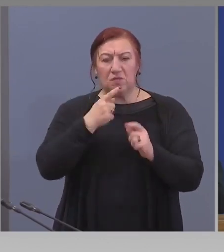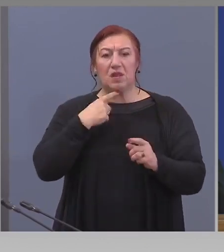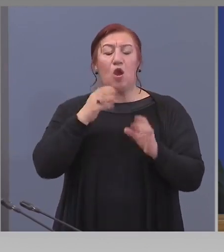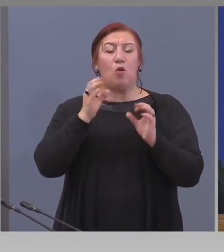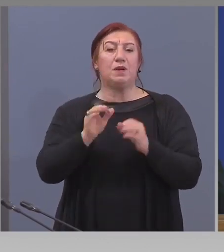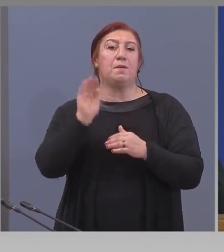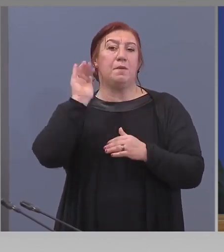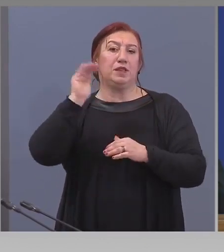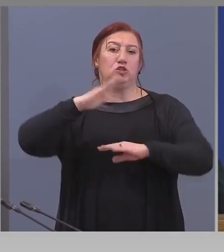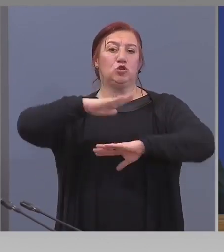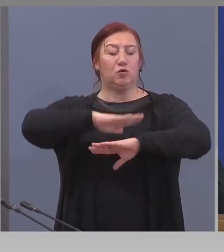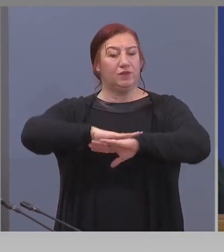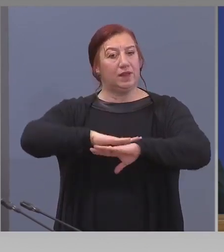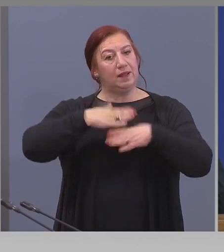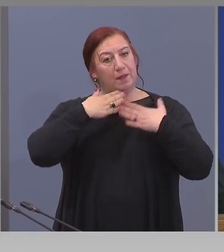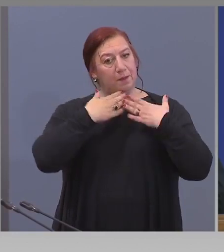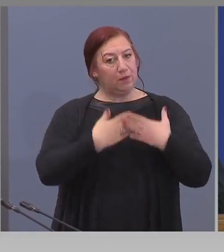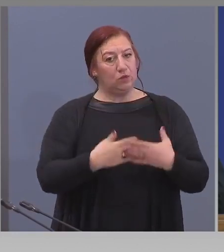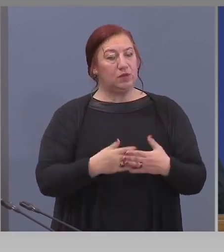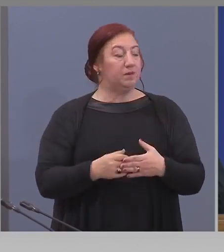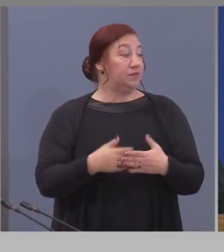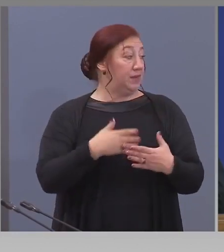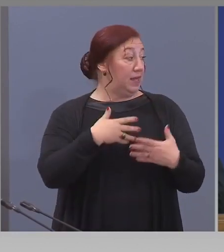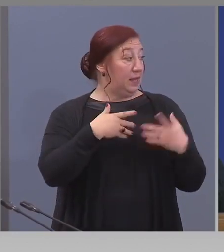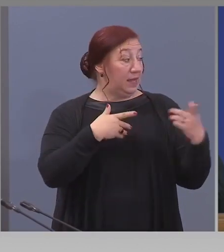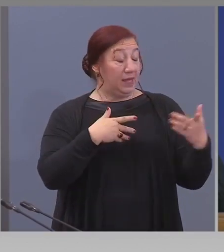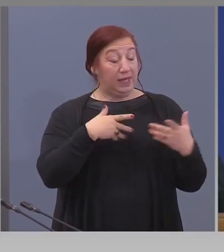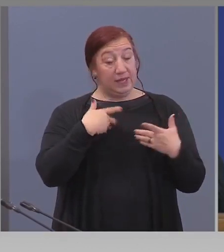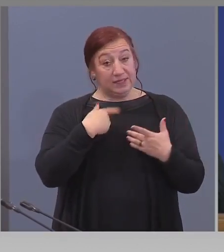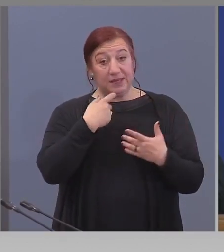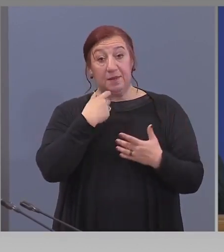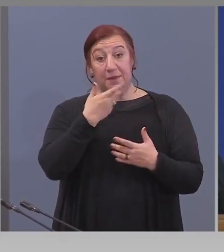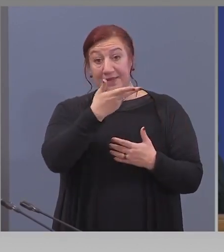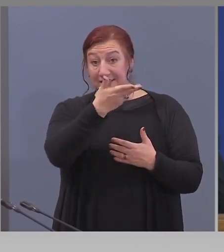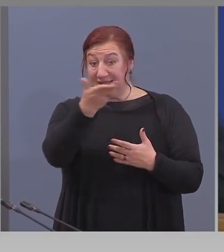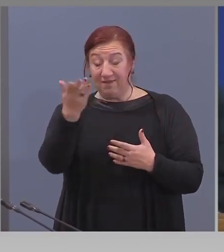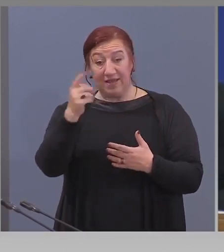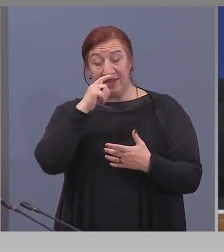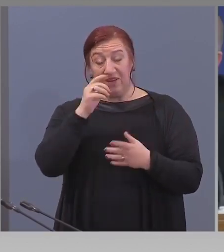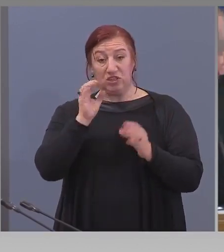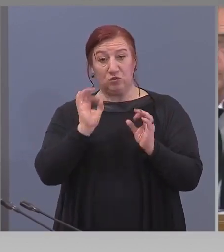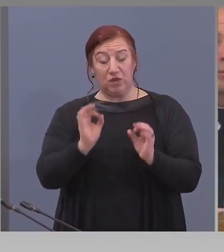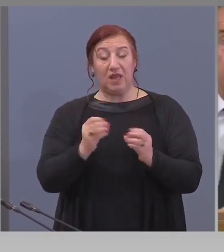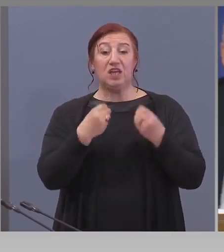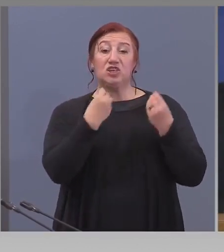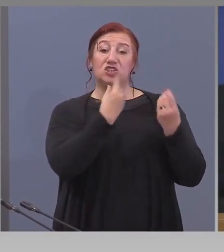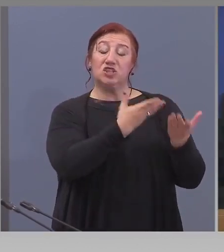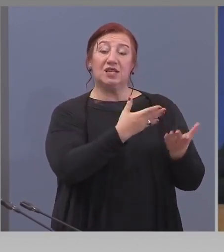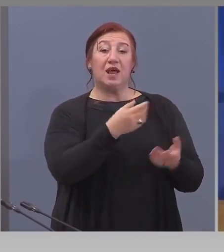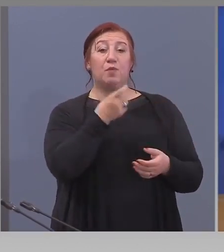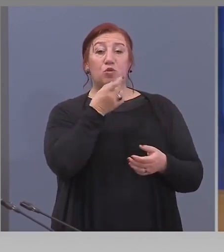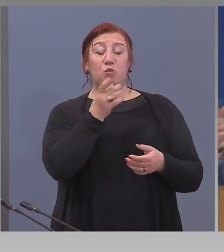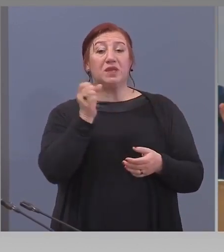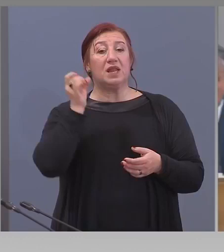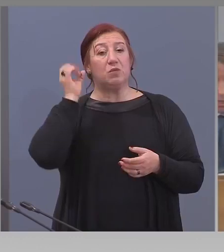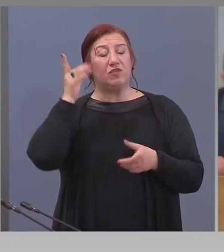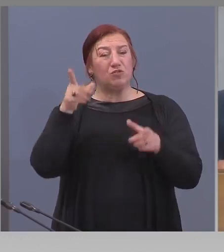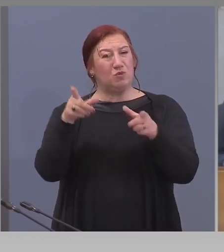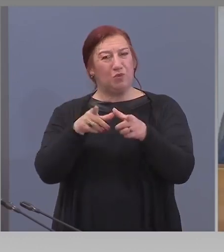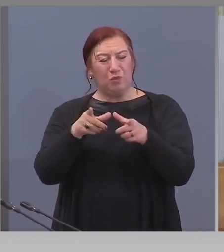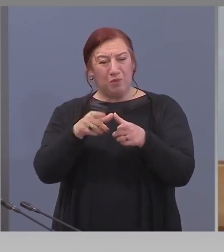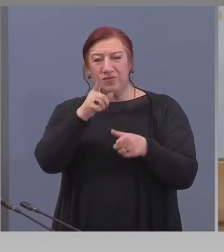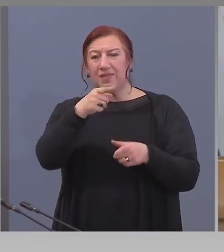Благодаря. Извинете, искам за вас е важен момент да дам думата на професор Моменков да каже някакво думи за